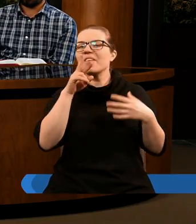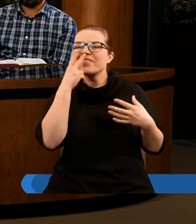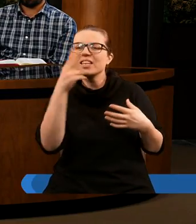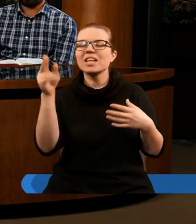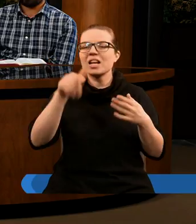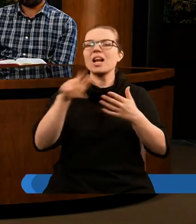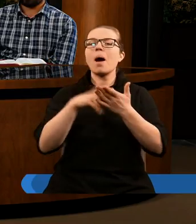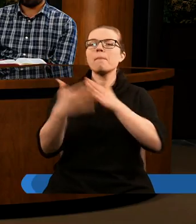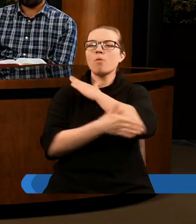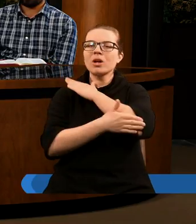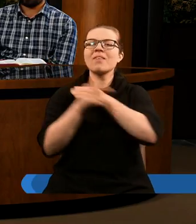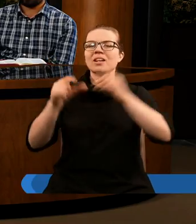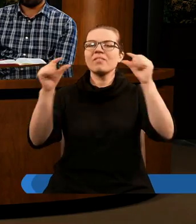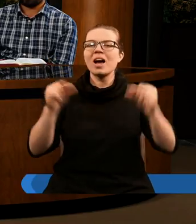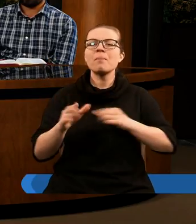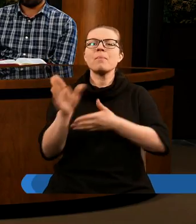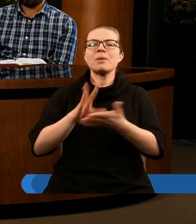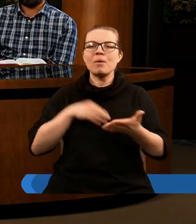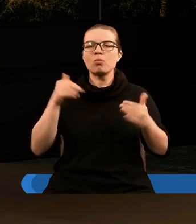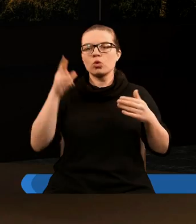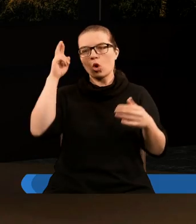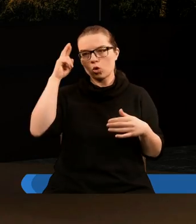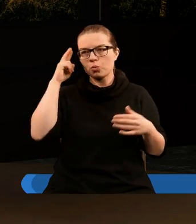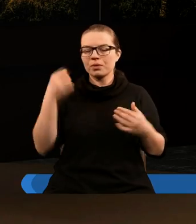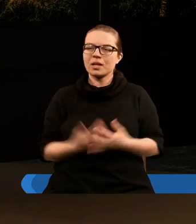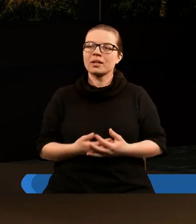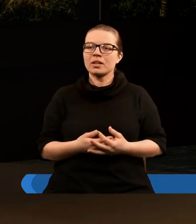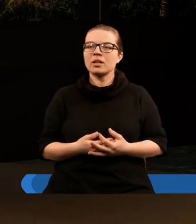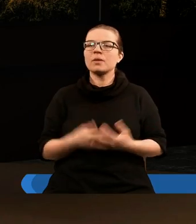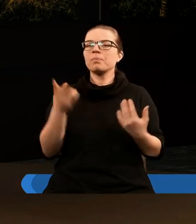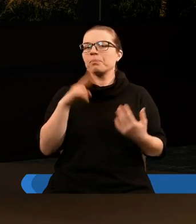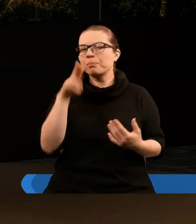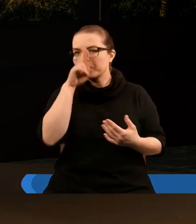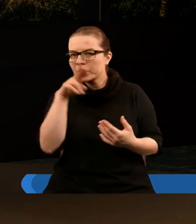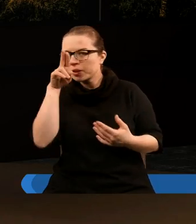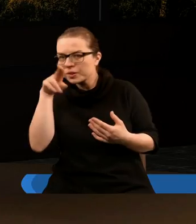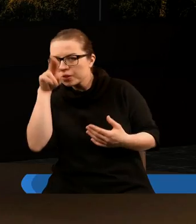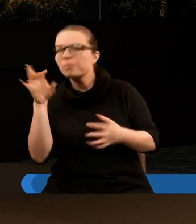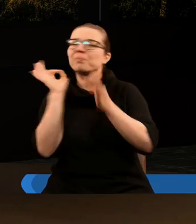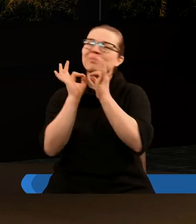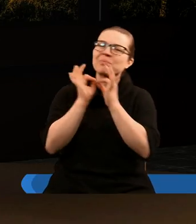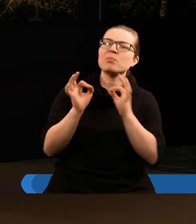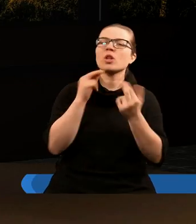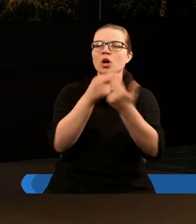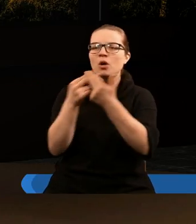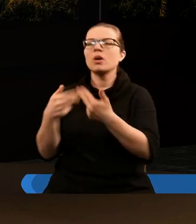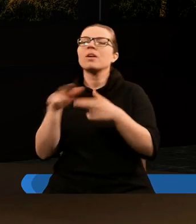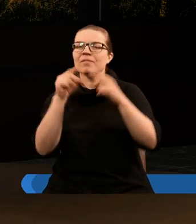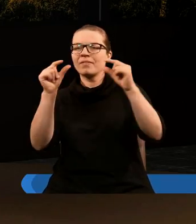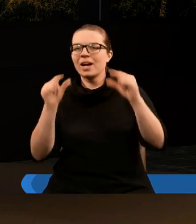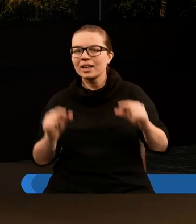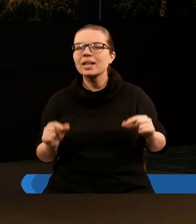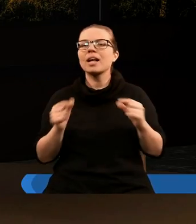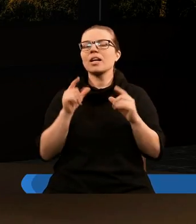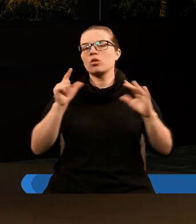podstawie tego fragmentu biblijnego to rozumieć? To przyjrzyjmy się odpowiedzi, które mamy najbliżej, czyli w kolejnych